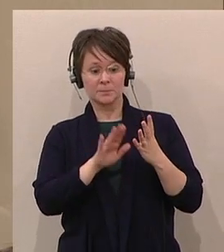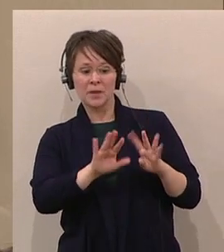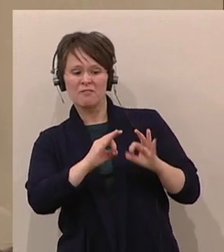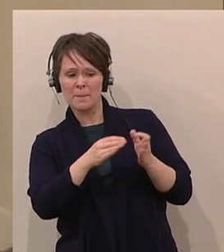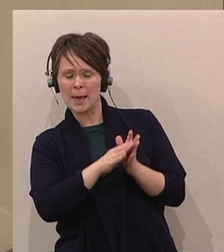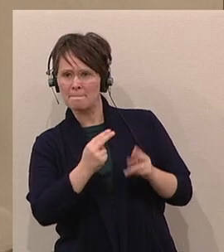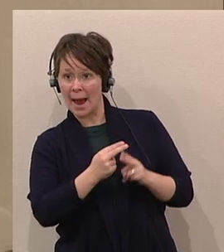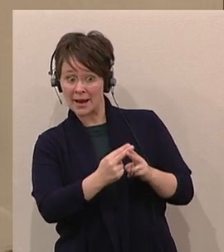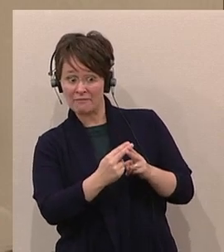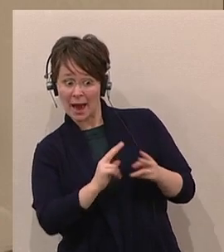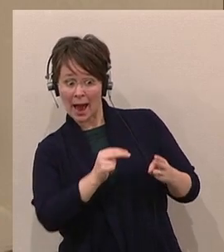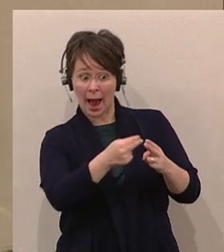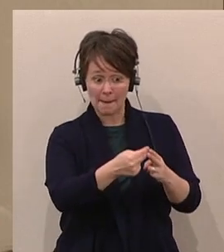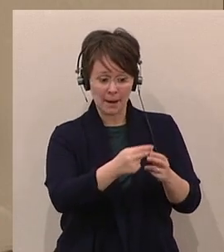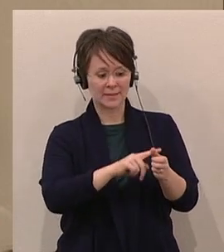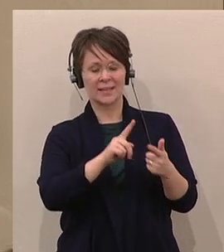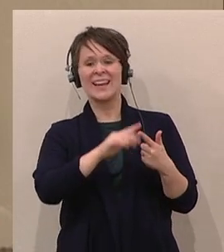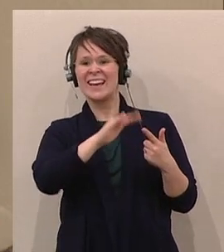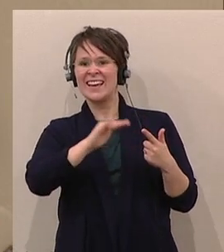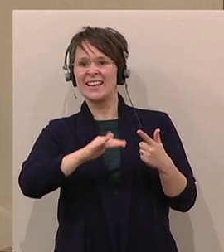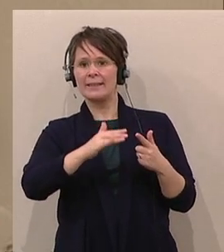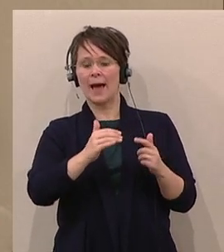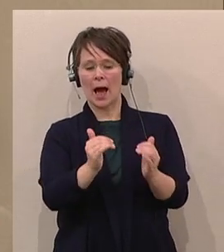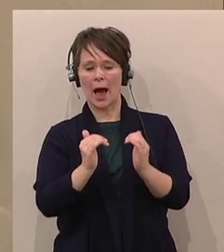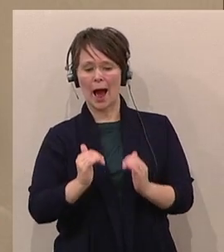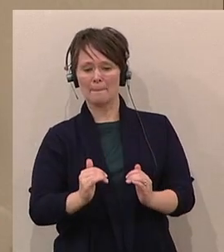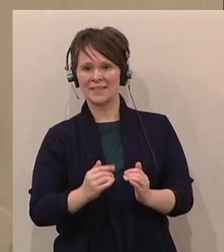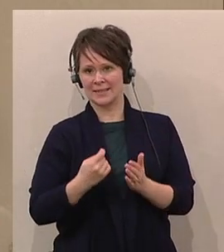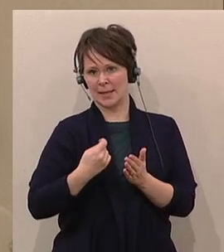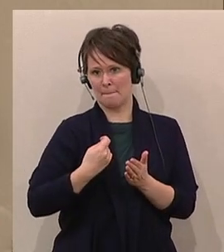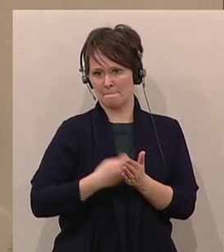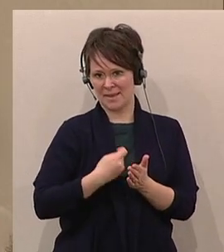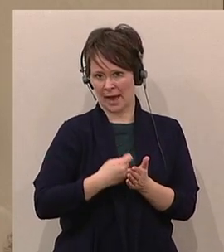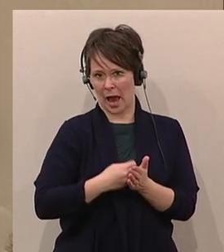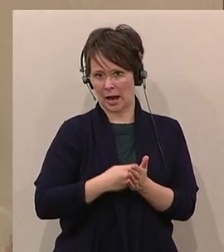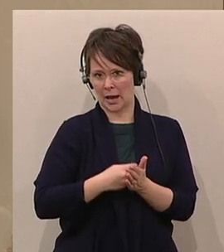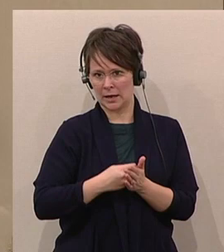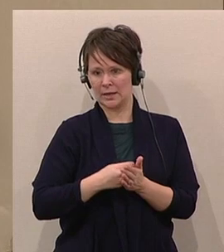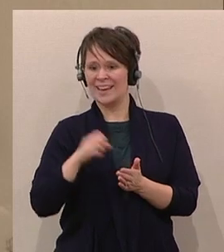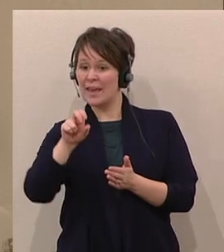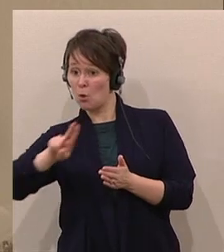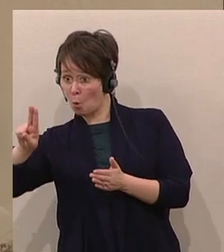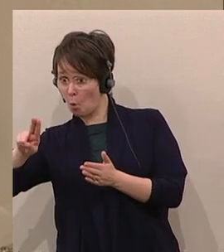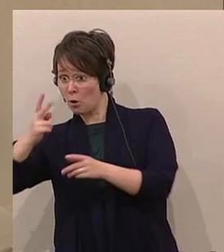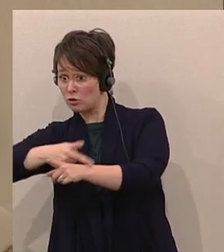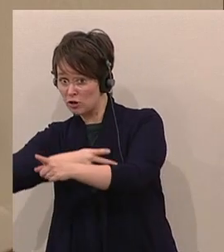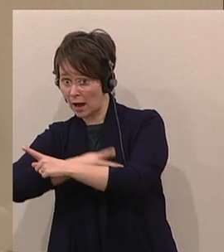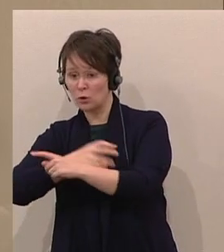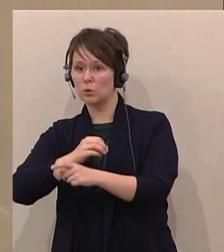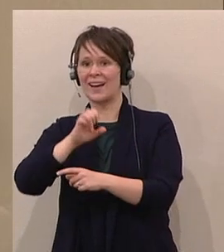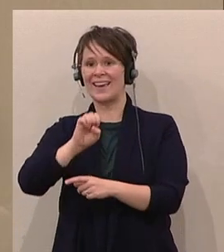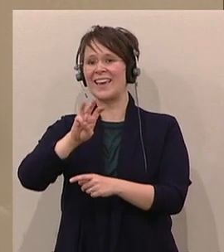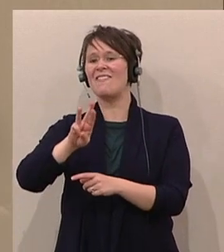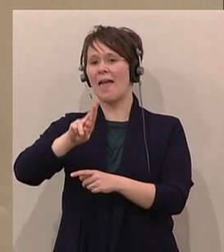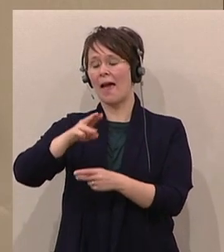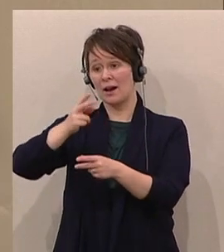des Kinderabsatzbetrages für Kinder in einem EU- bzw. EWR-Staat sind an die Kaufkraft in